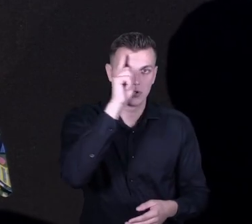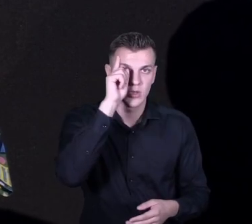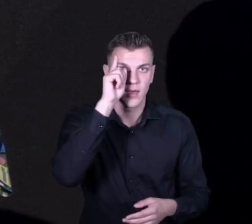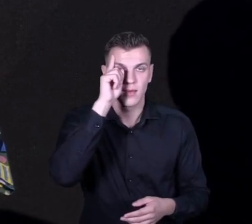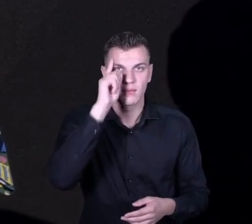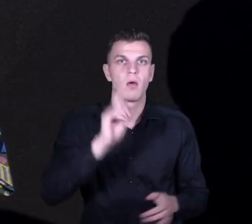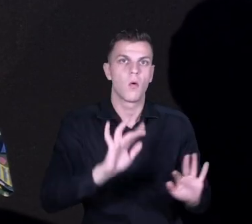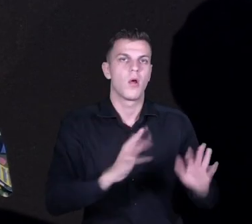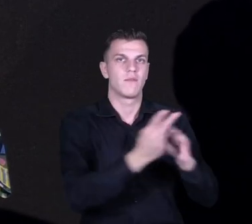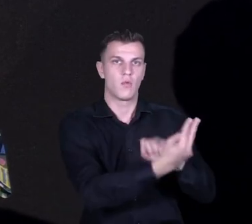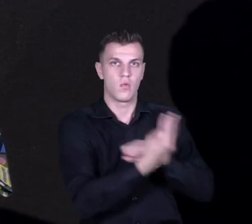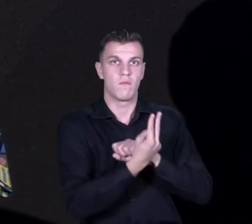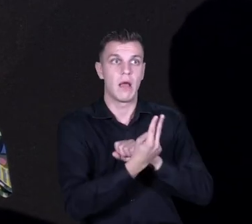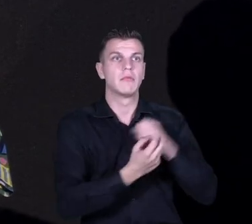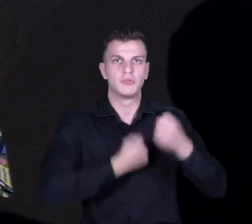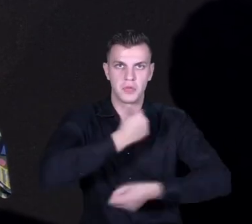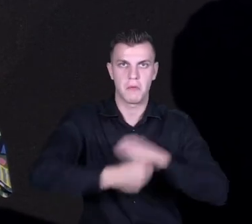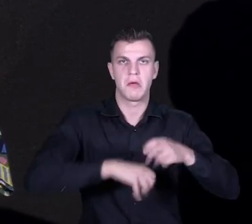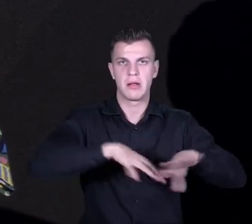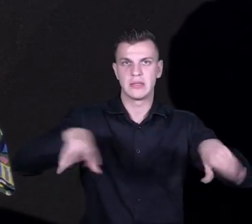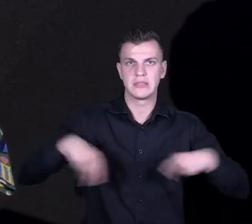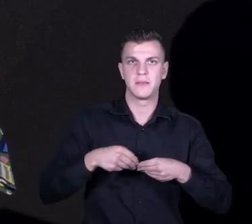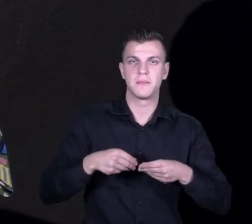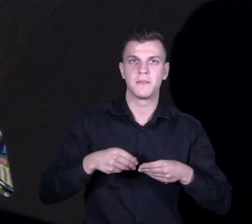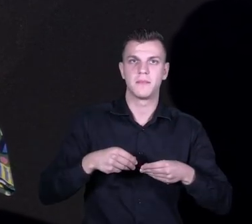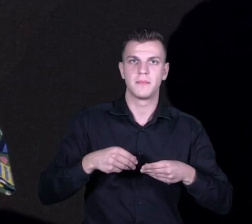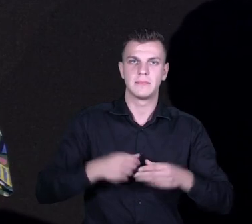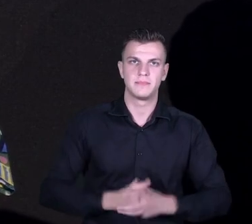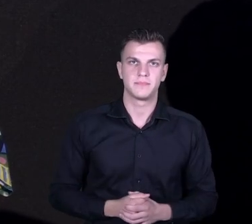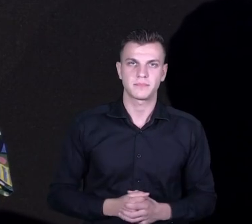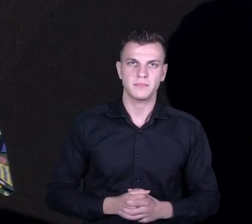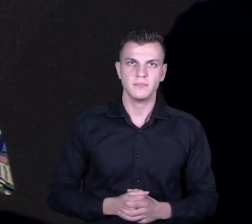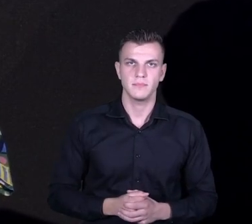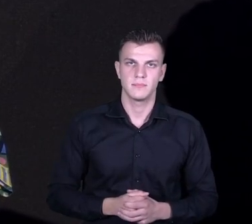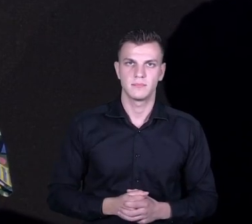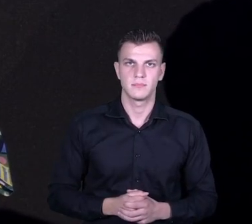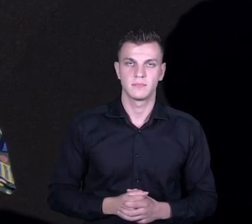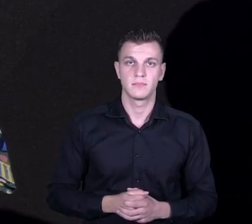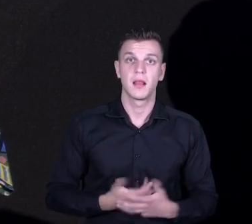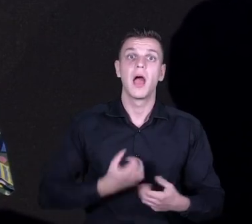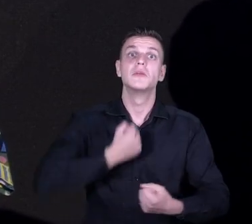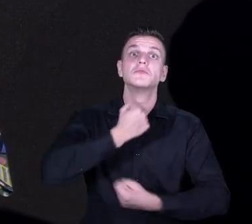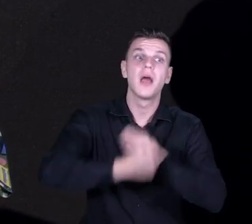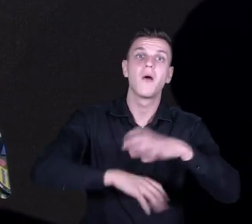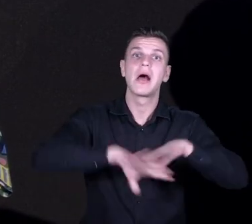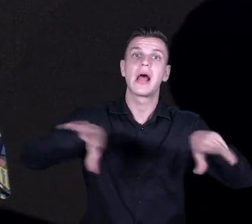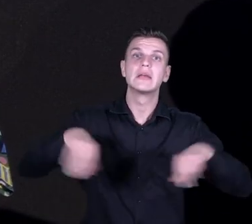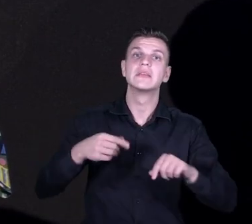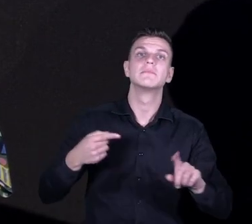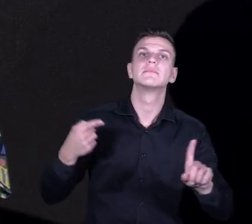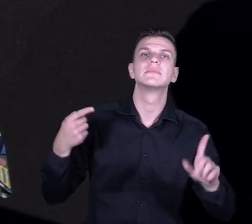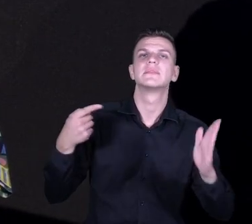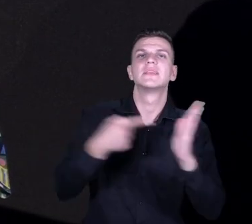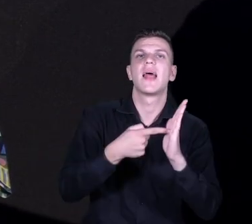działania. To z reguły jest działanie, które odpowiada na jakieś bardzo realne potrzeby danego